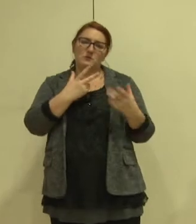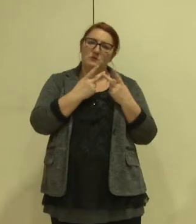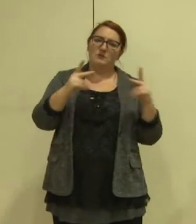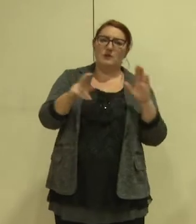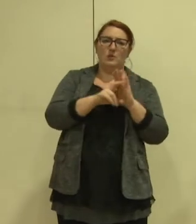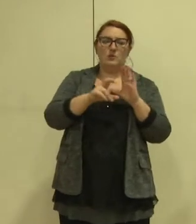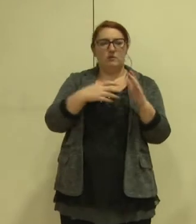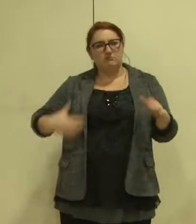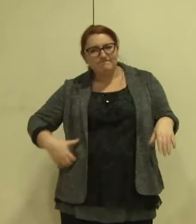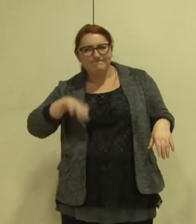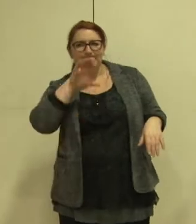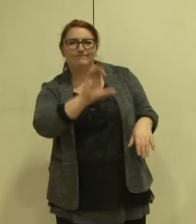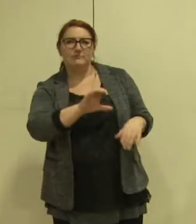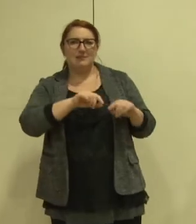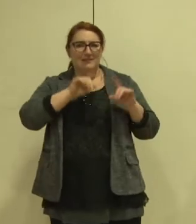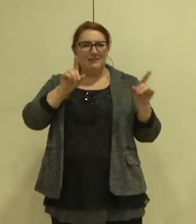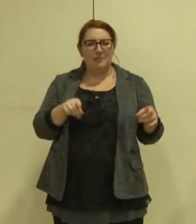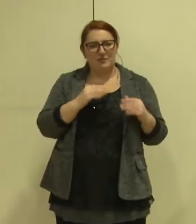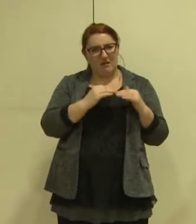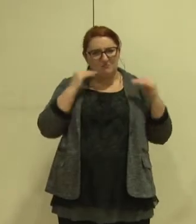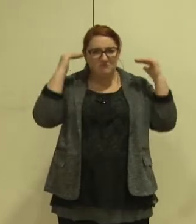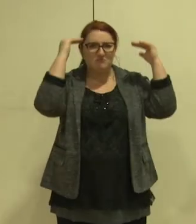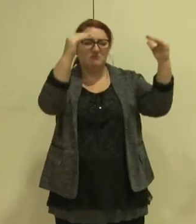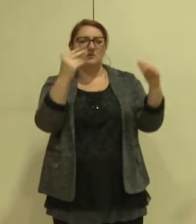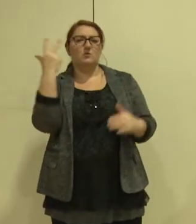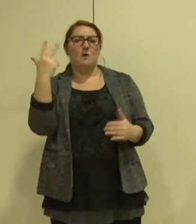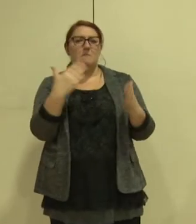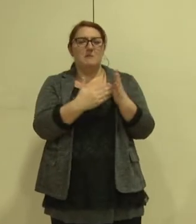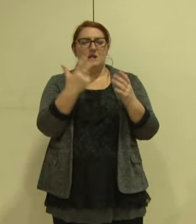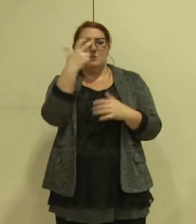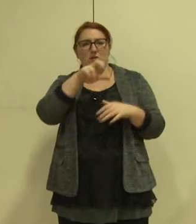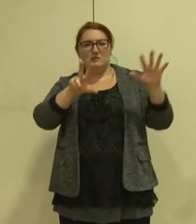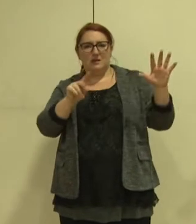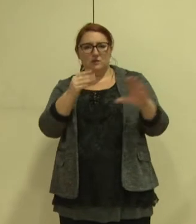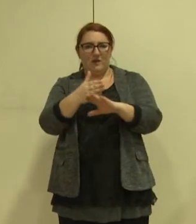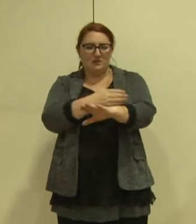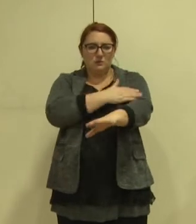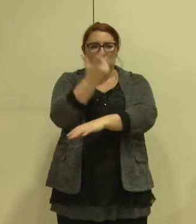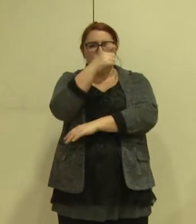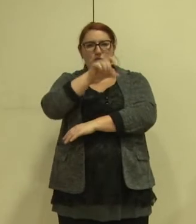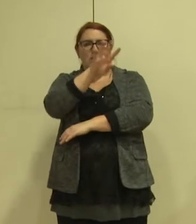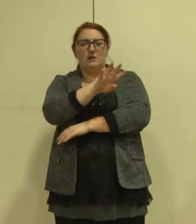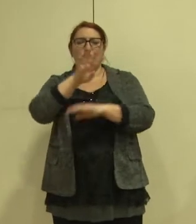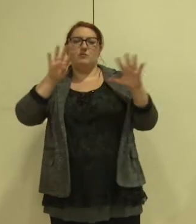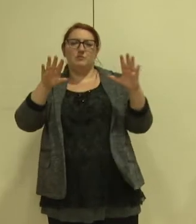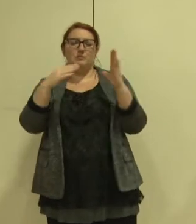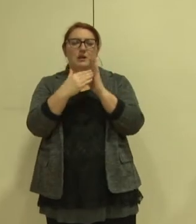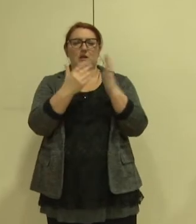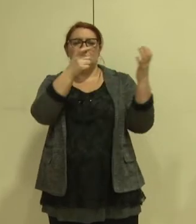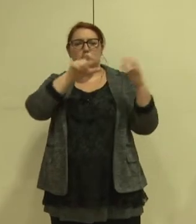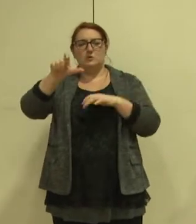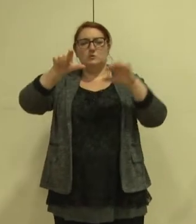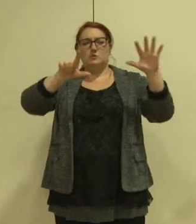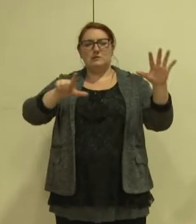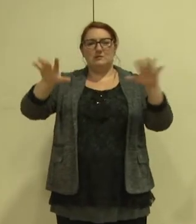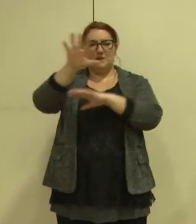ville au capital pour 3 480 actions, soit 249 975 euros. La commune